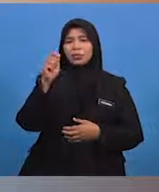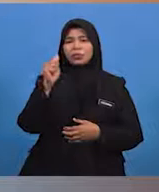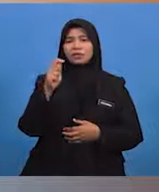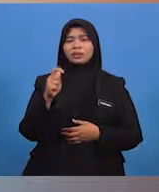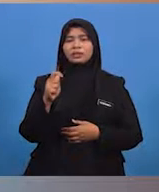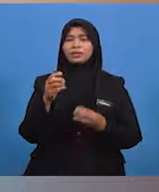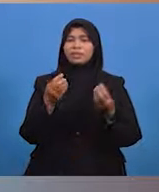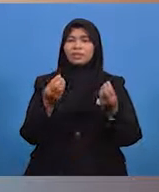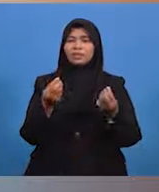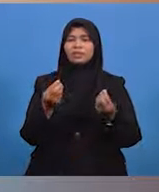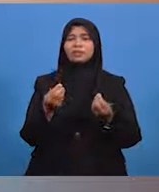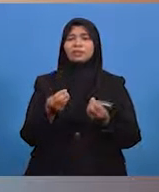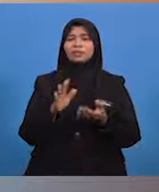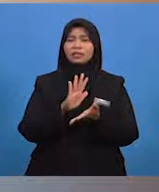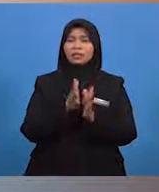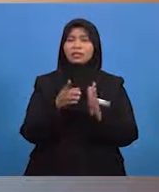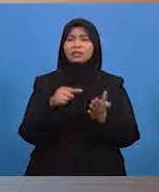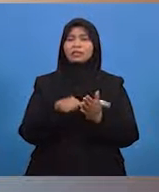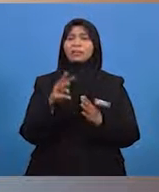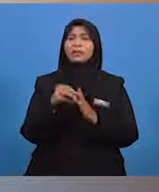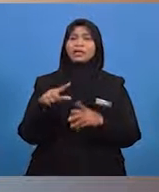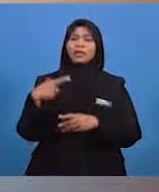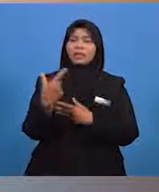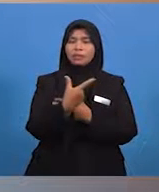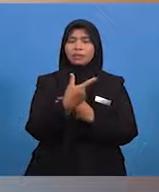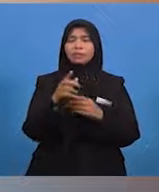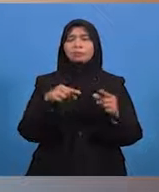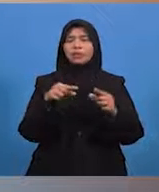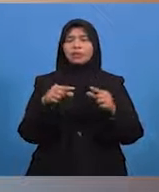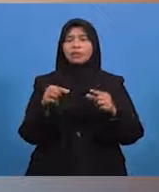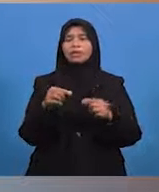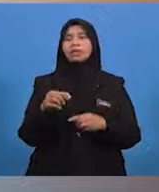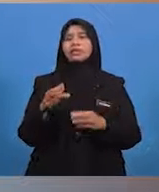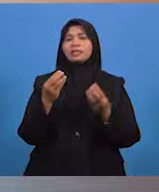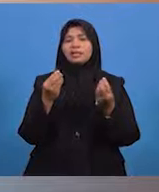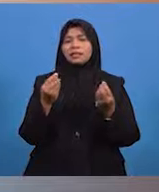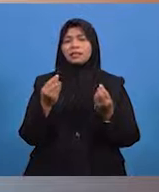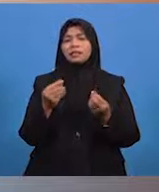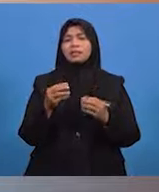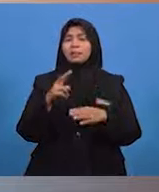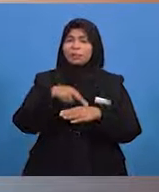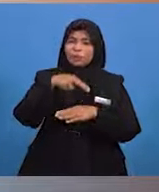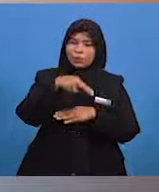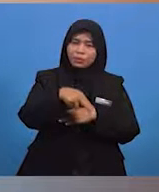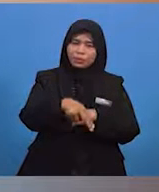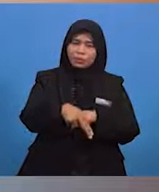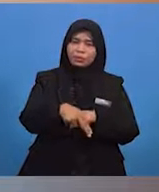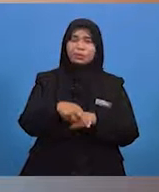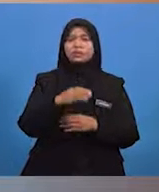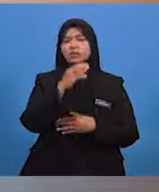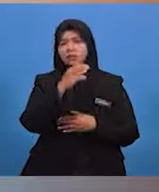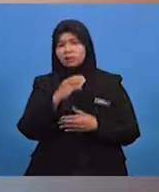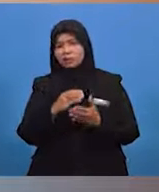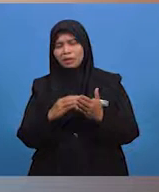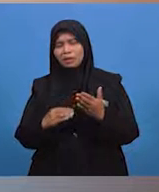Kejadian ini melibatkan pergerakan lapisan tanah menuruni cerun secara